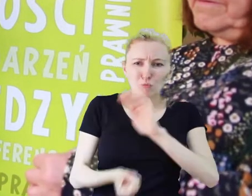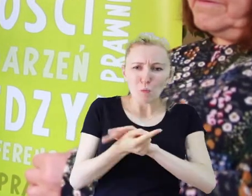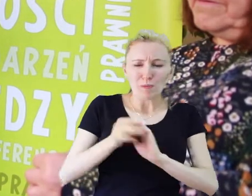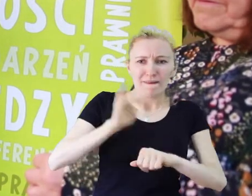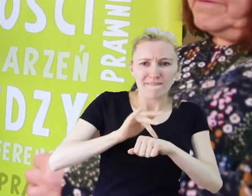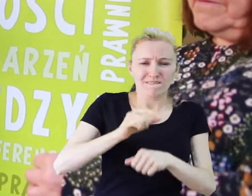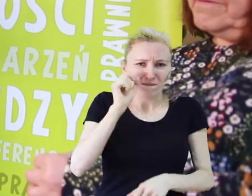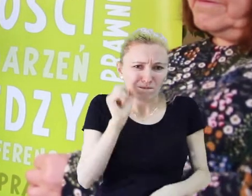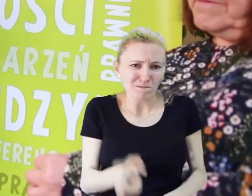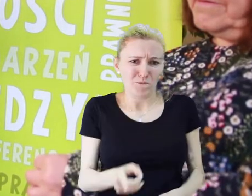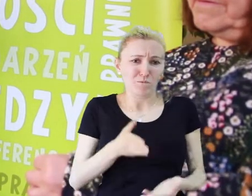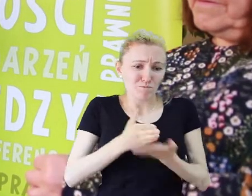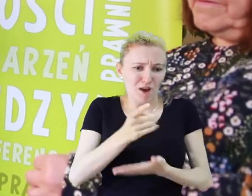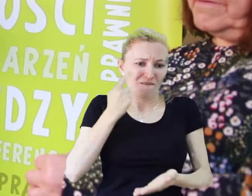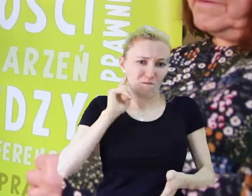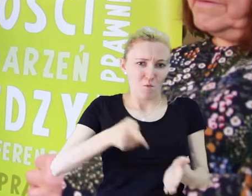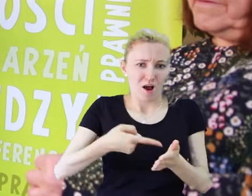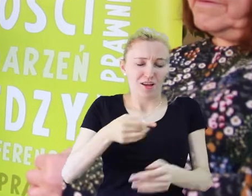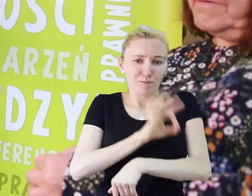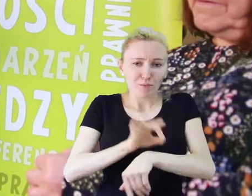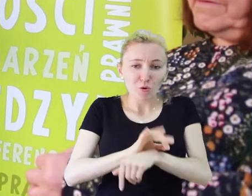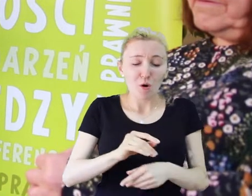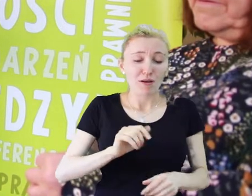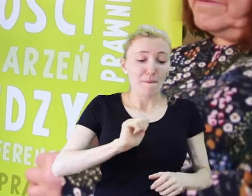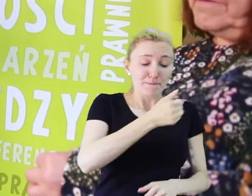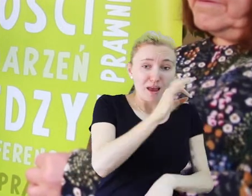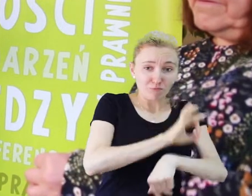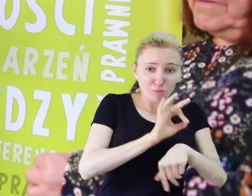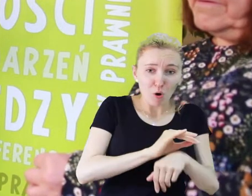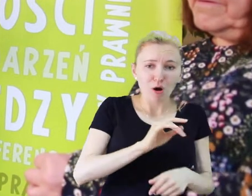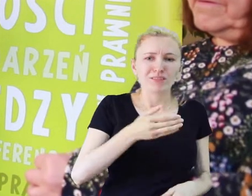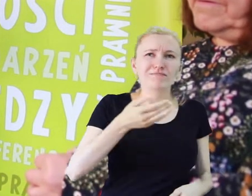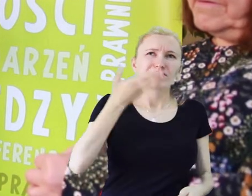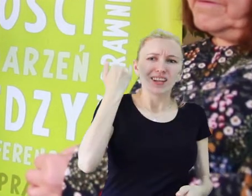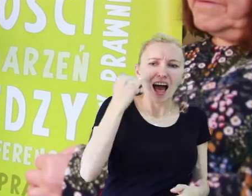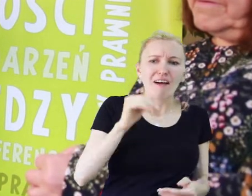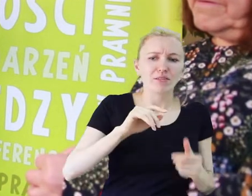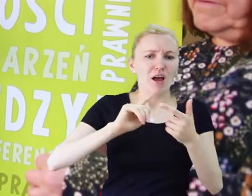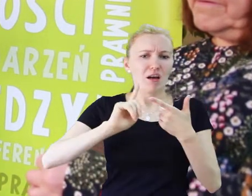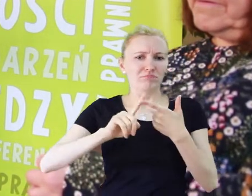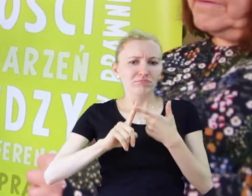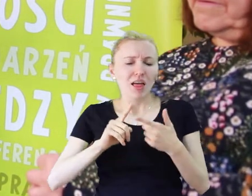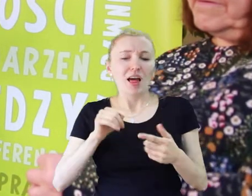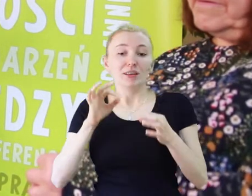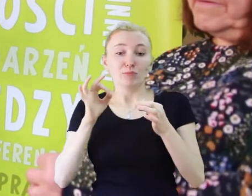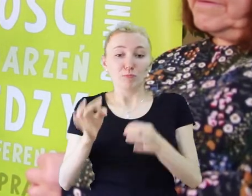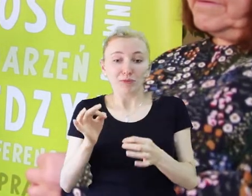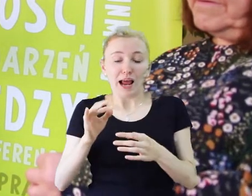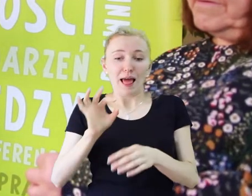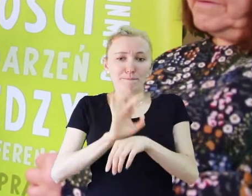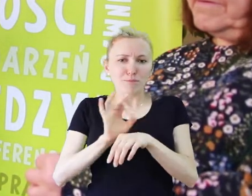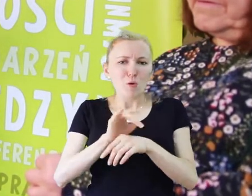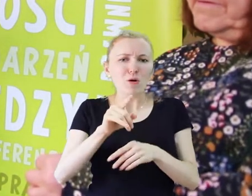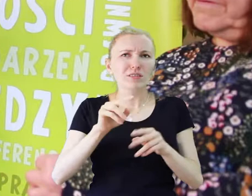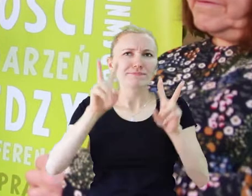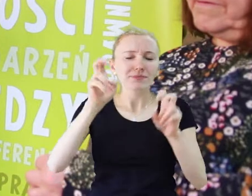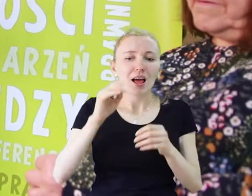moja praca tutaj w Elfonie owocuje właśnie poprzez te projekty, ten pierwszy sprzed